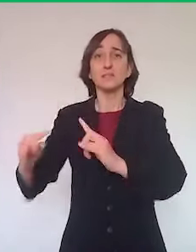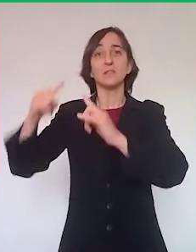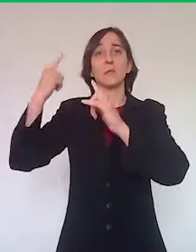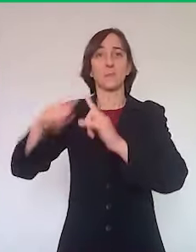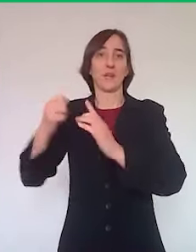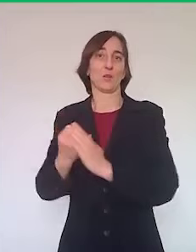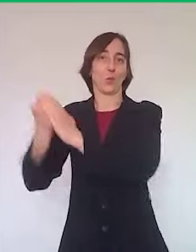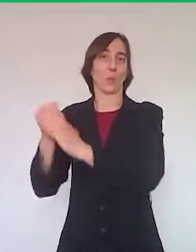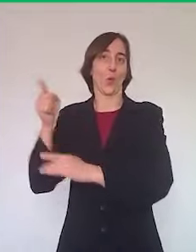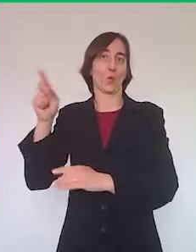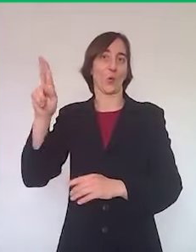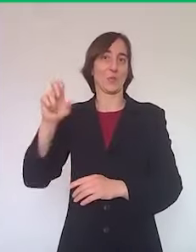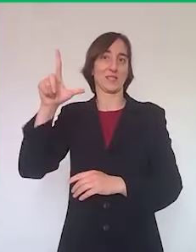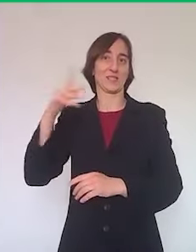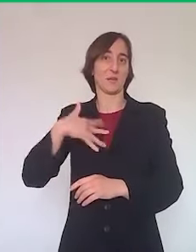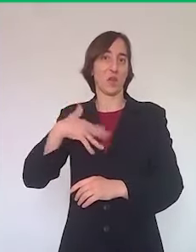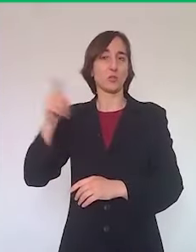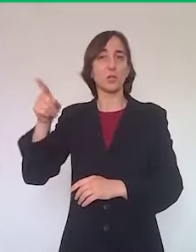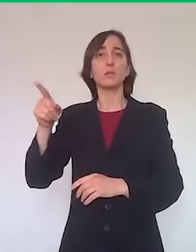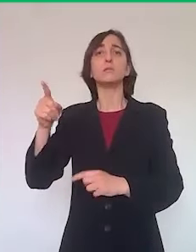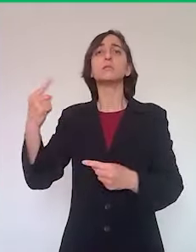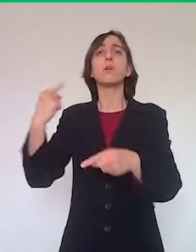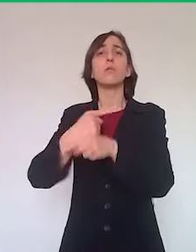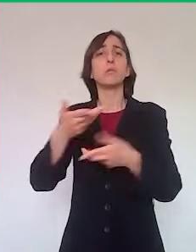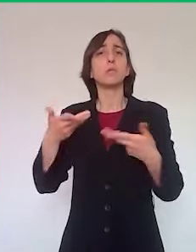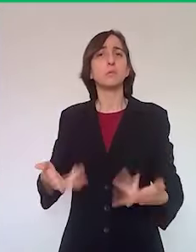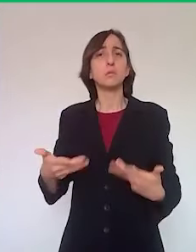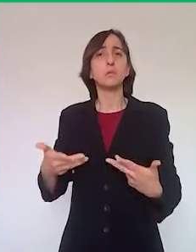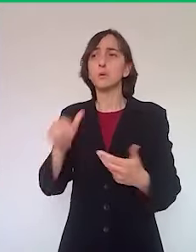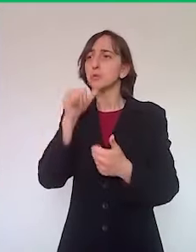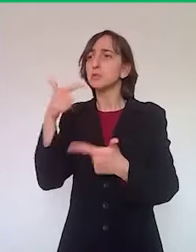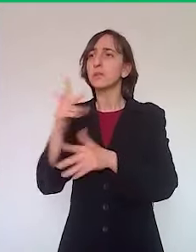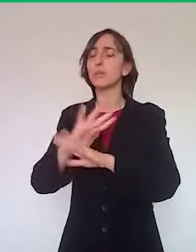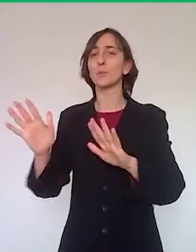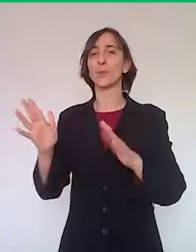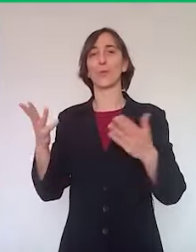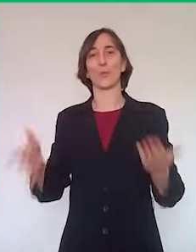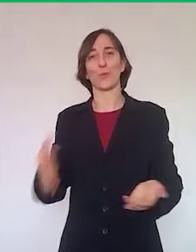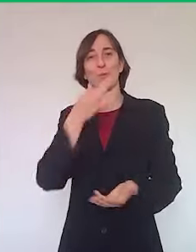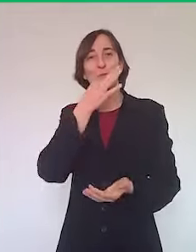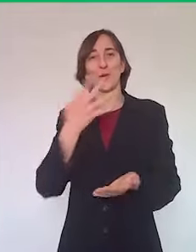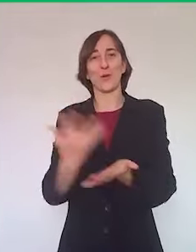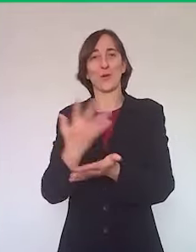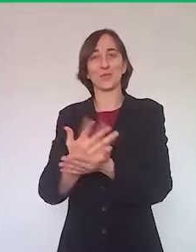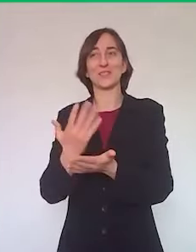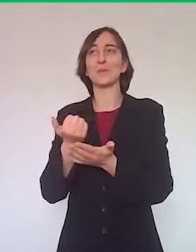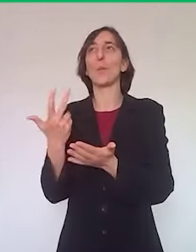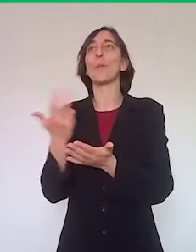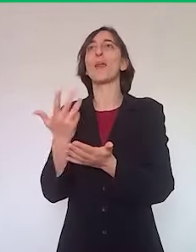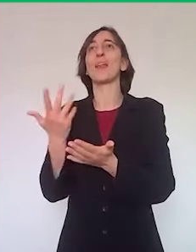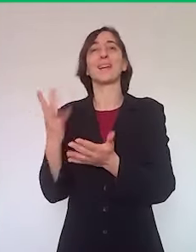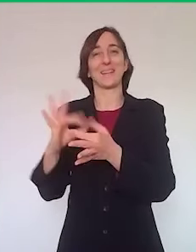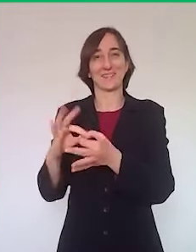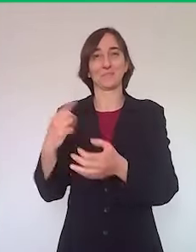sia un segnale ancora più bello dei numeri che quotidianamente possiamo dare. L'emergenza non è terminata e però di una